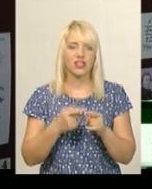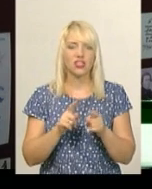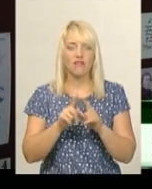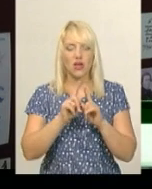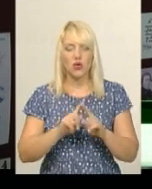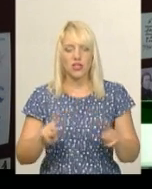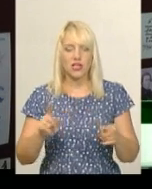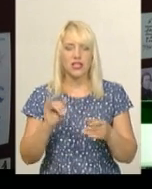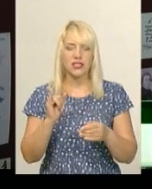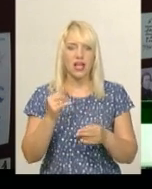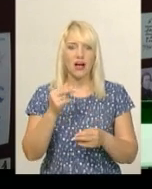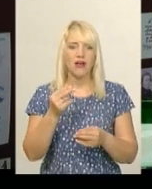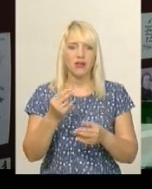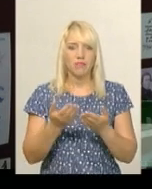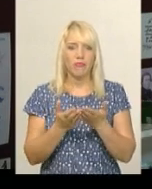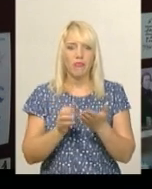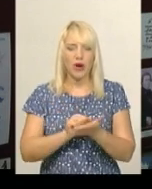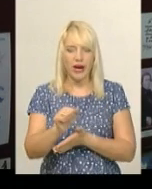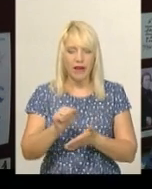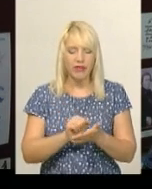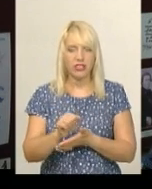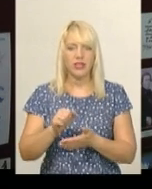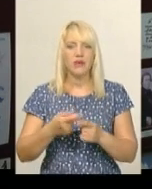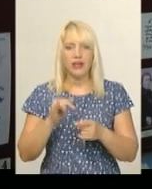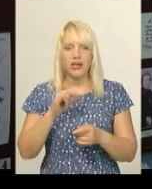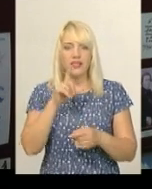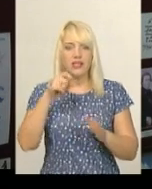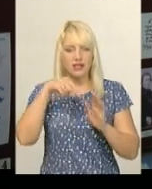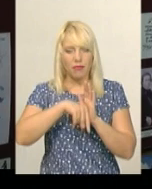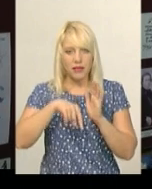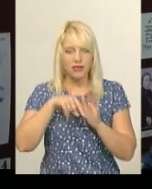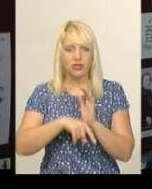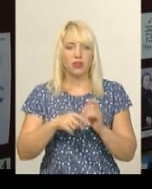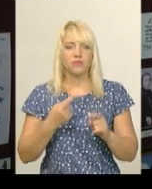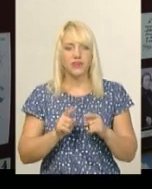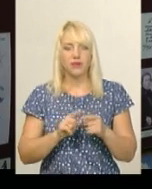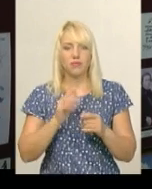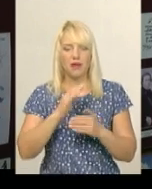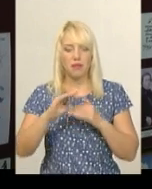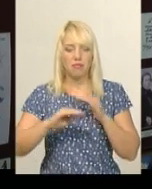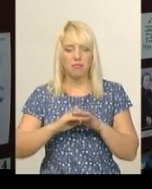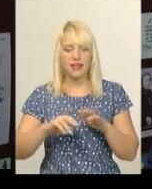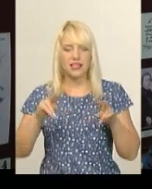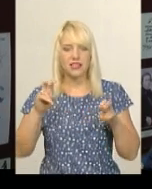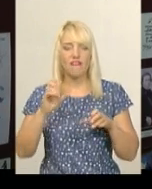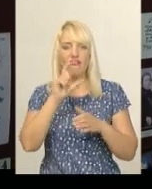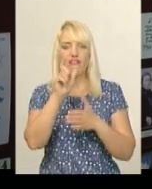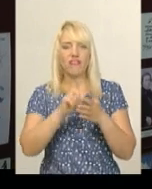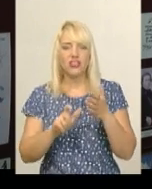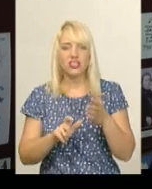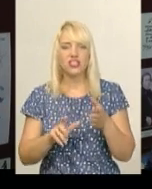як за поліграфічним виданням, так і за своїм змістом. Вона має під заголовок вірші з історіями.